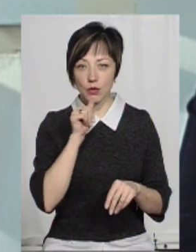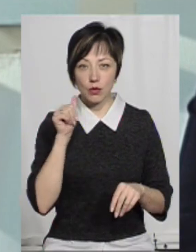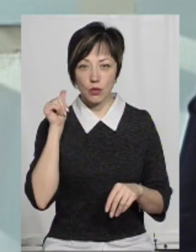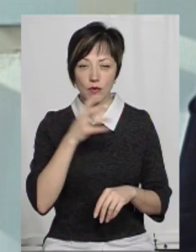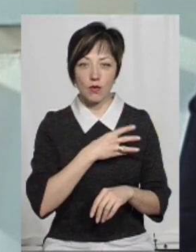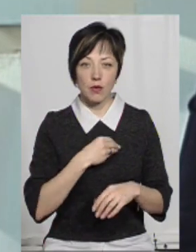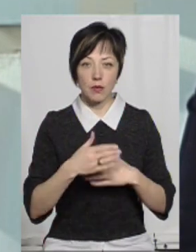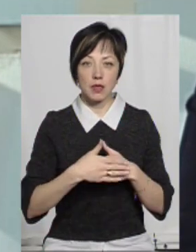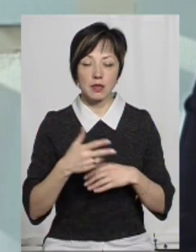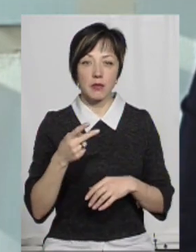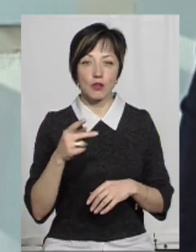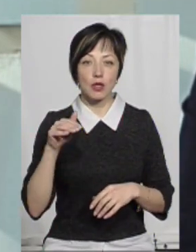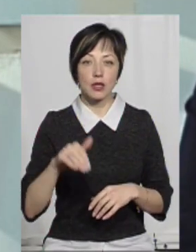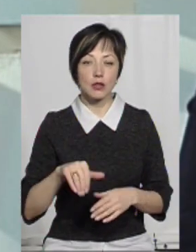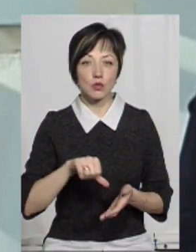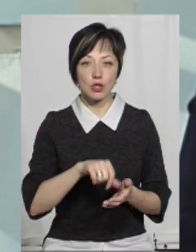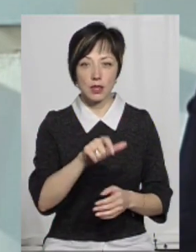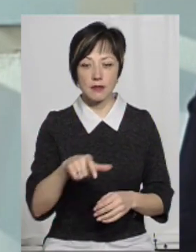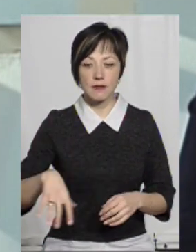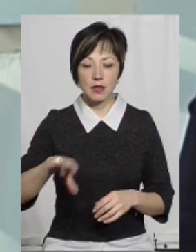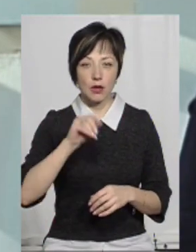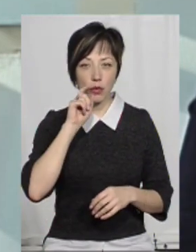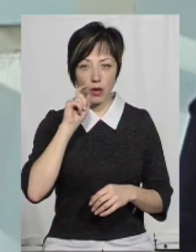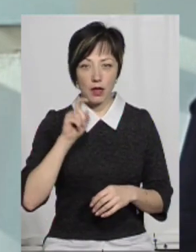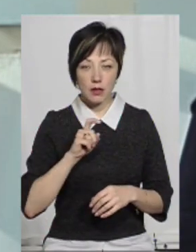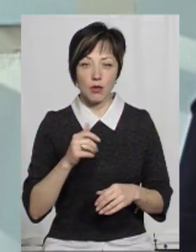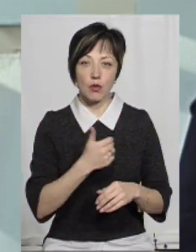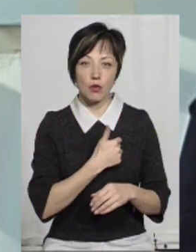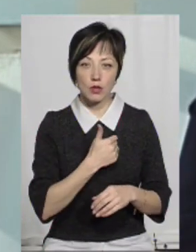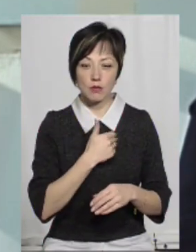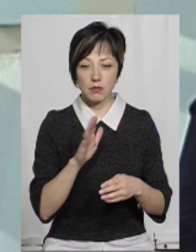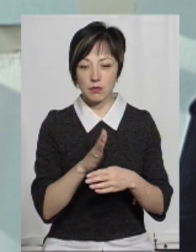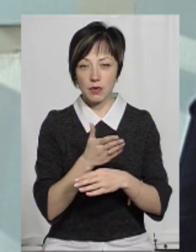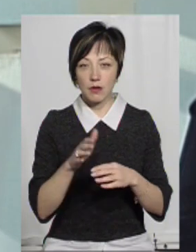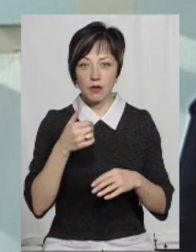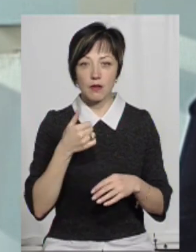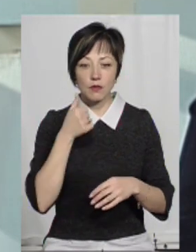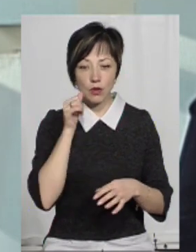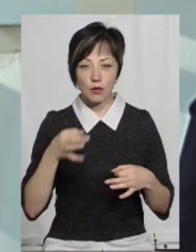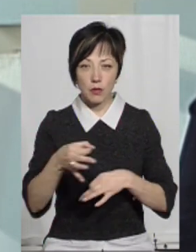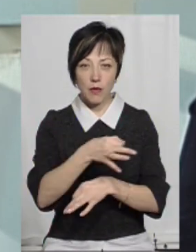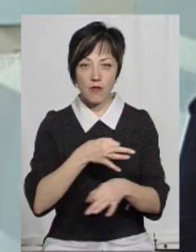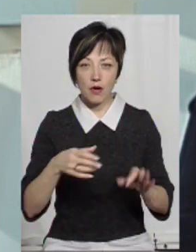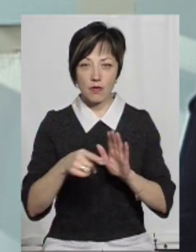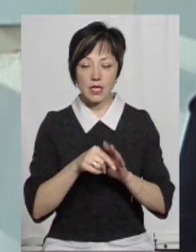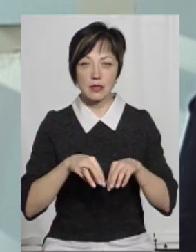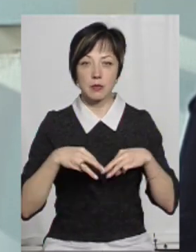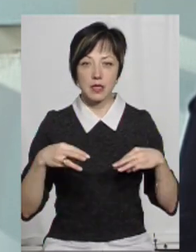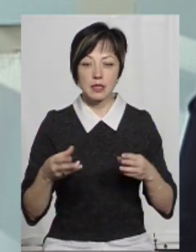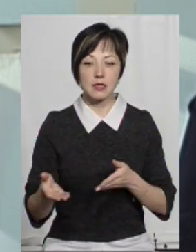року в Львові десь близько півтори тисячі учасників з усієї України. Але ми хочемо розбавити, вчора говорили це з міністром,